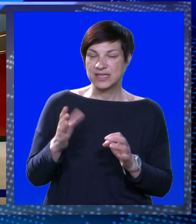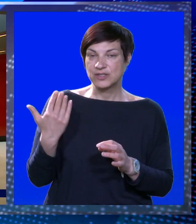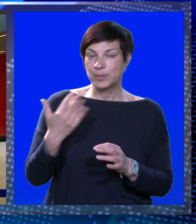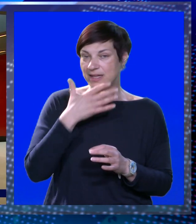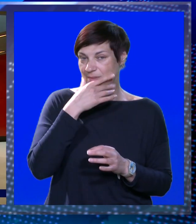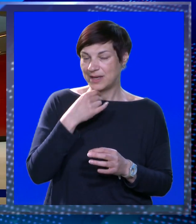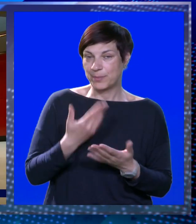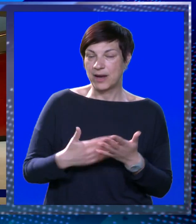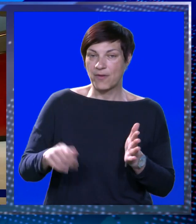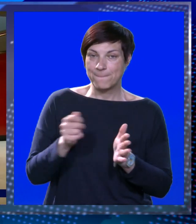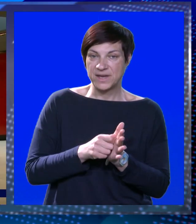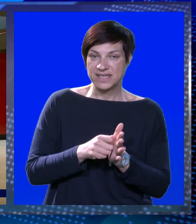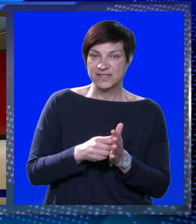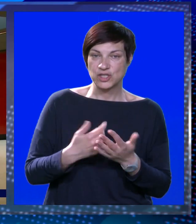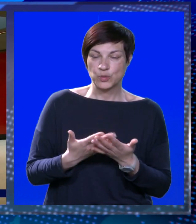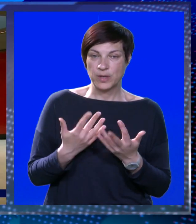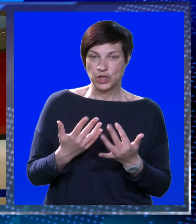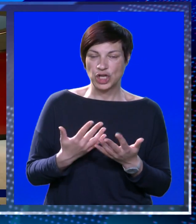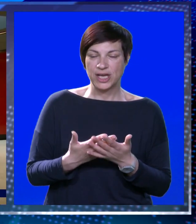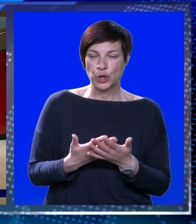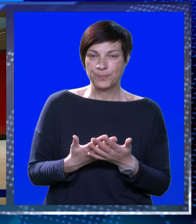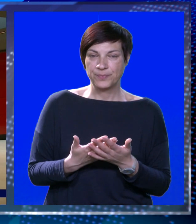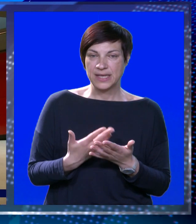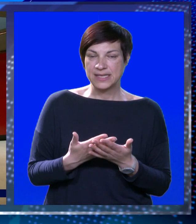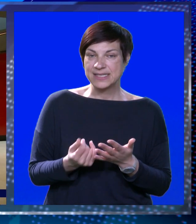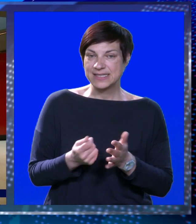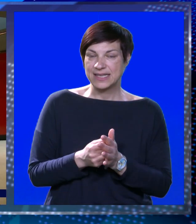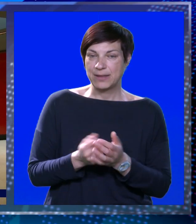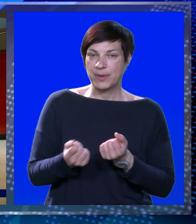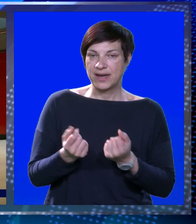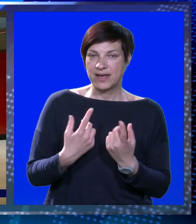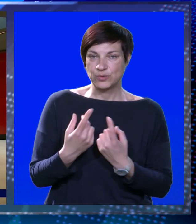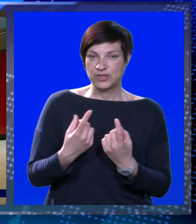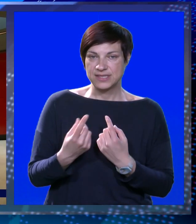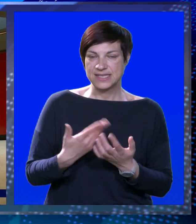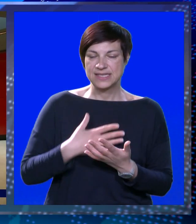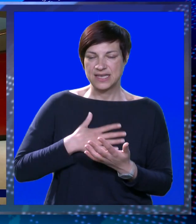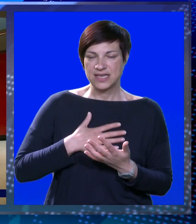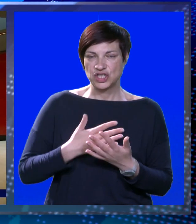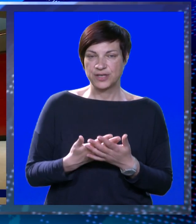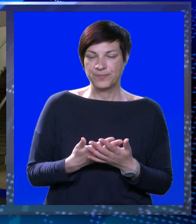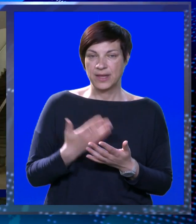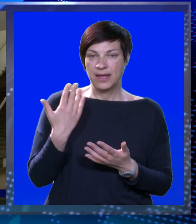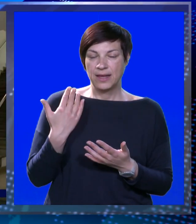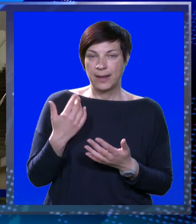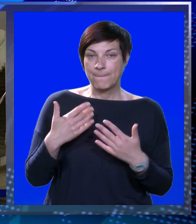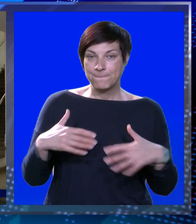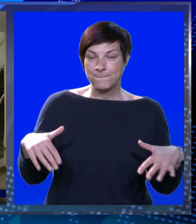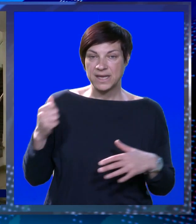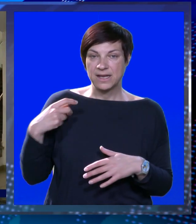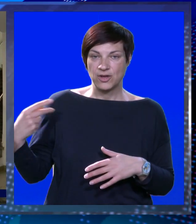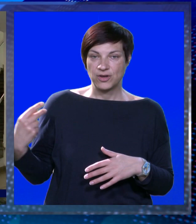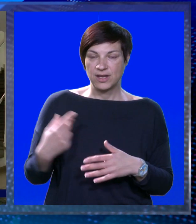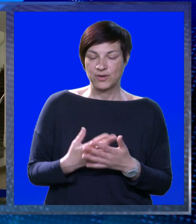svjetla su isto bila dobra, lijepa svjetla, ali to je pre skupo. Za te pare autocesta. Rađe. Milijon euro?